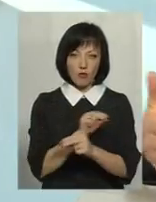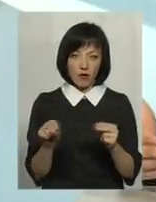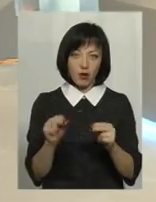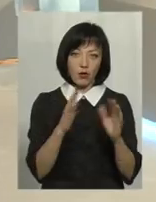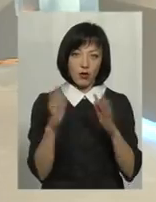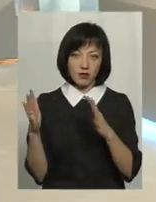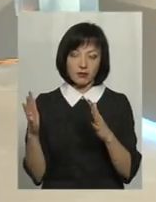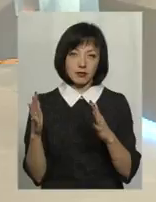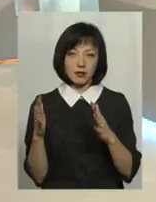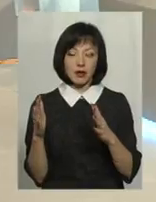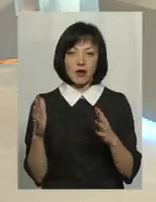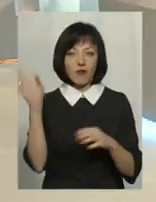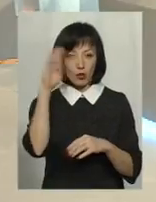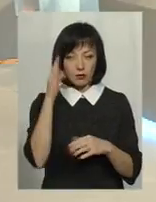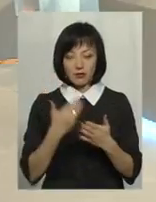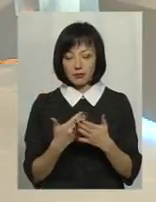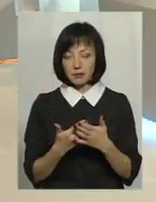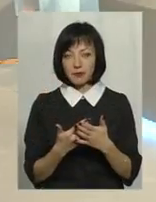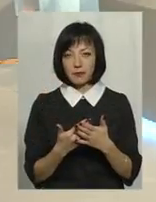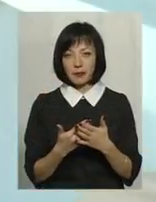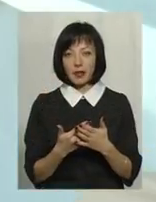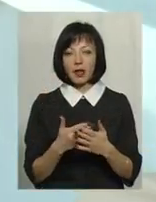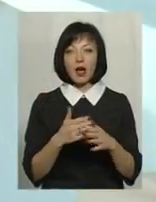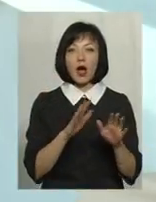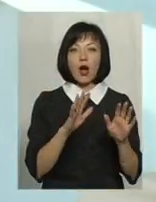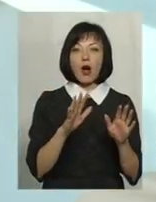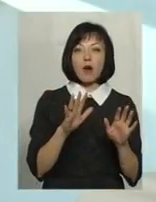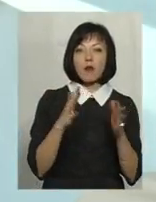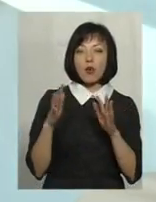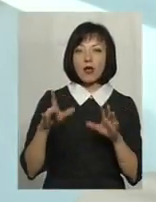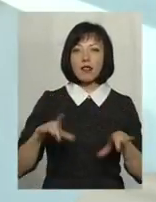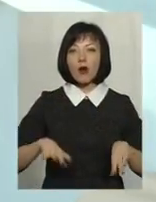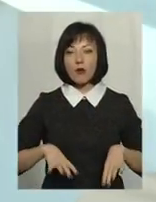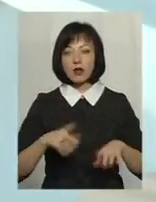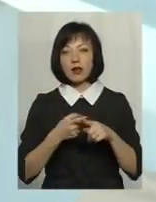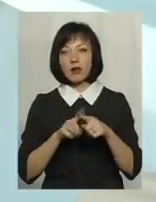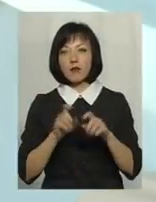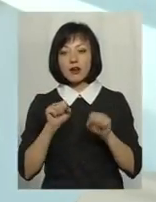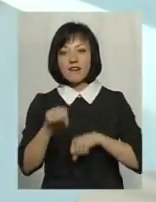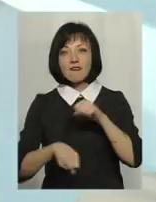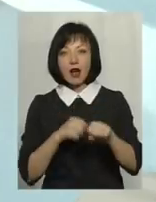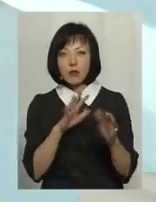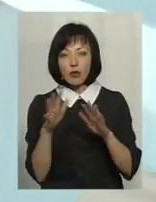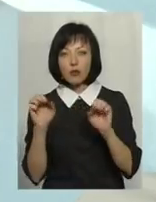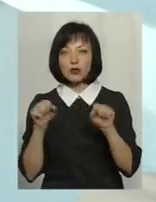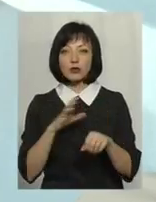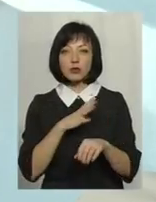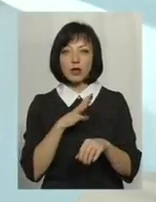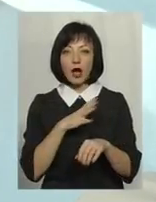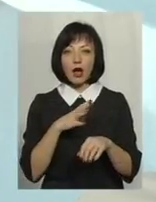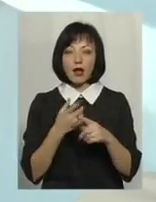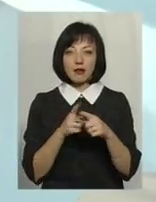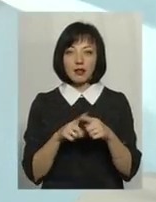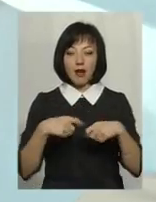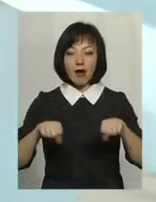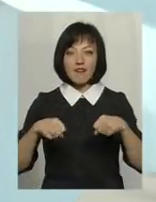прогулки і лікуватися цілющими водами. Прогулки на конях, прогулки, наприклад, на собаках. Це можуть бути велопрогулки, це можуть бути прогулки на квадроциклах.